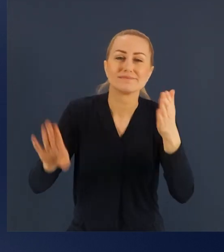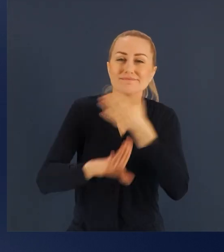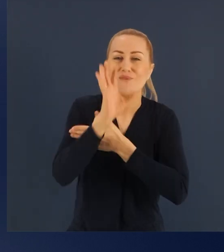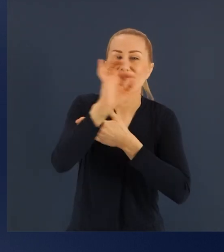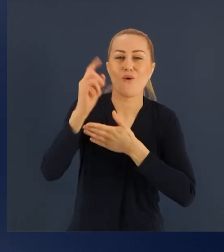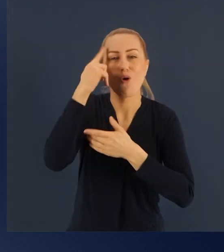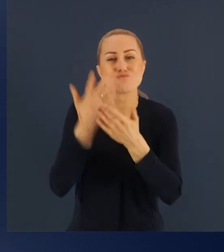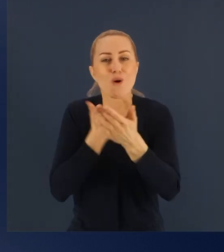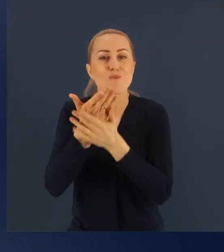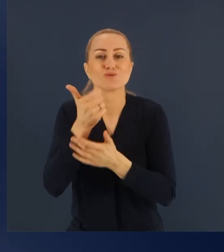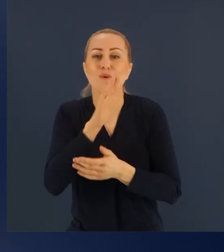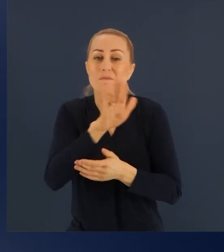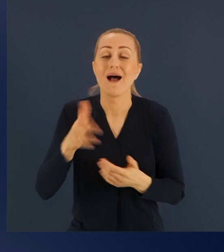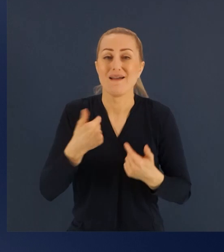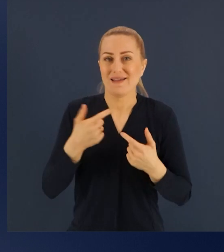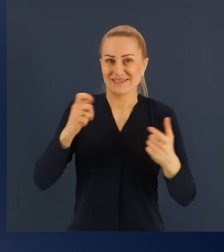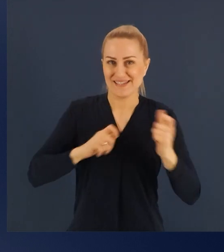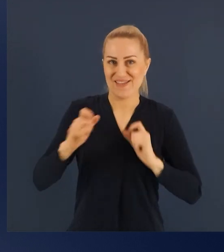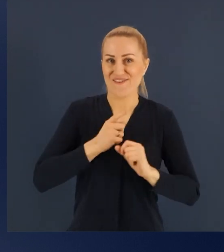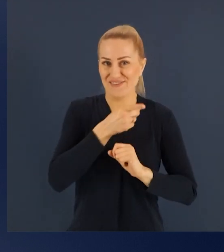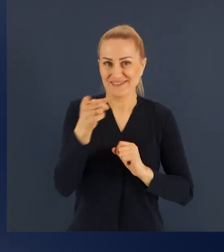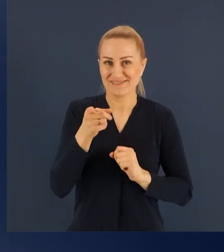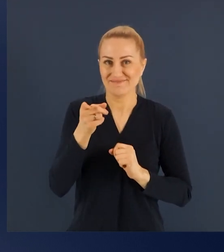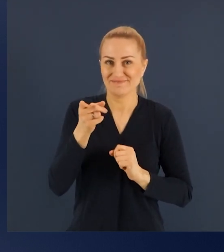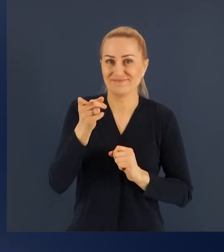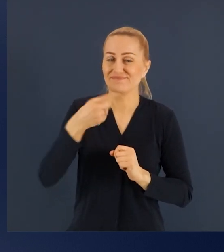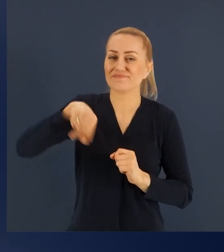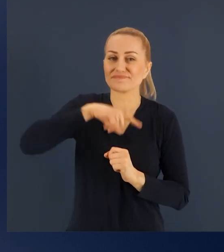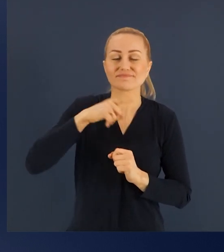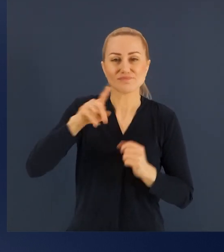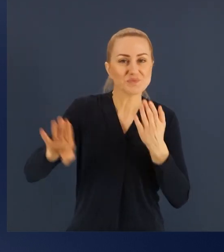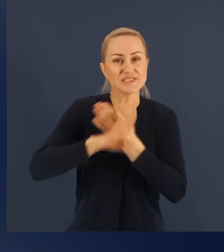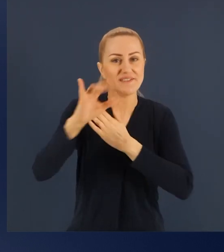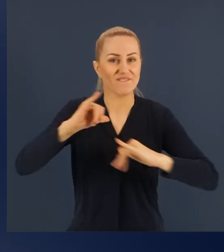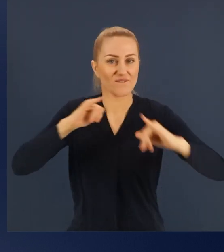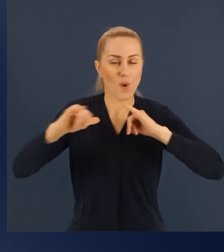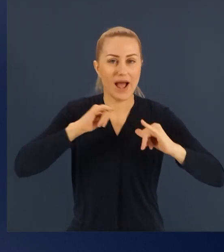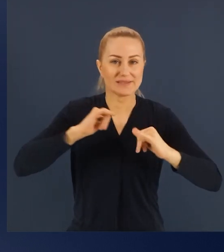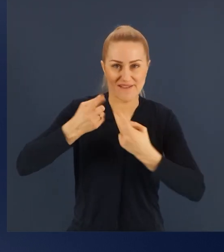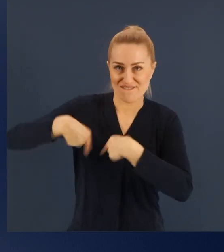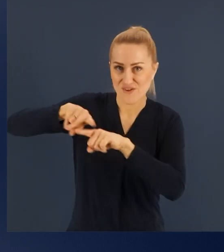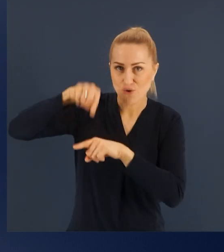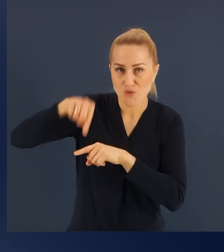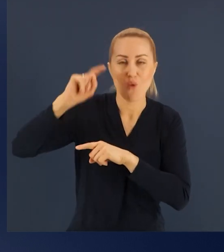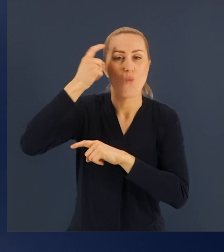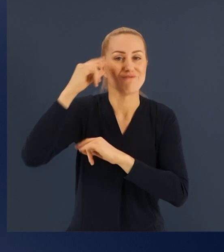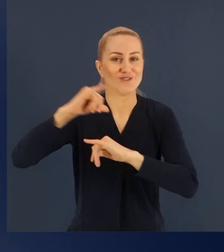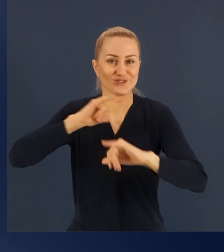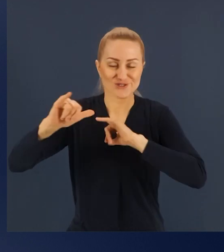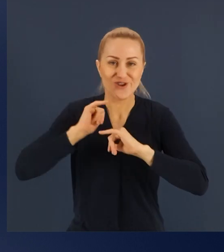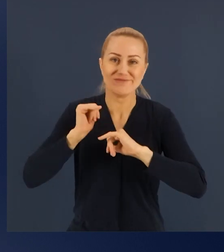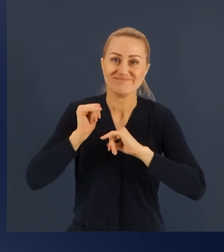przedstawicielami władzy wykonawczej, w szczególności rządu podjąć. Dziękuję za to i